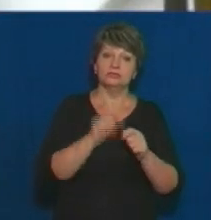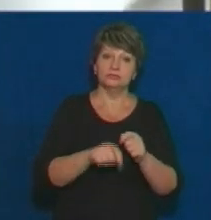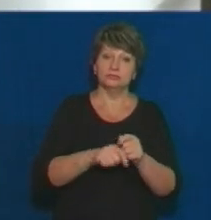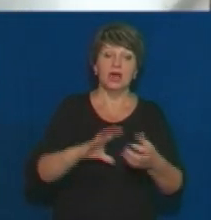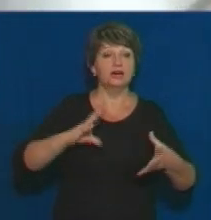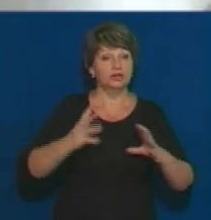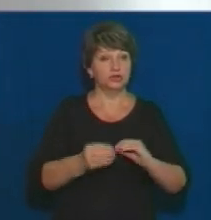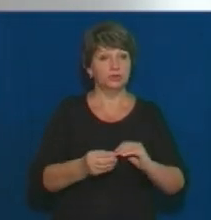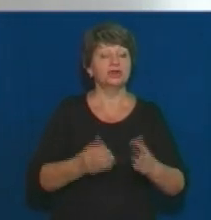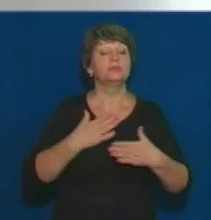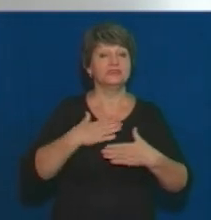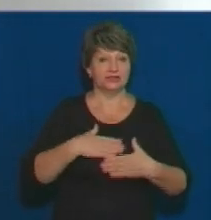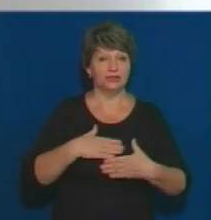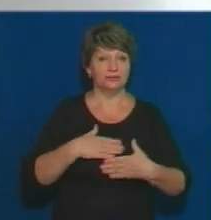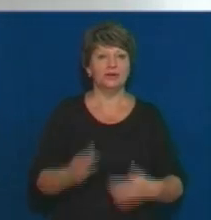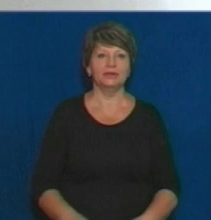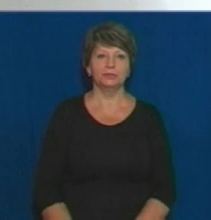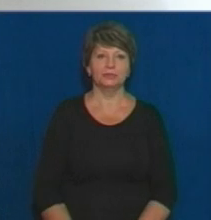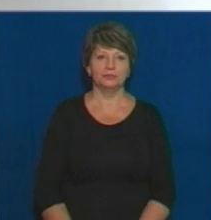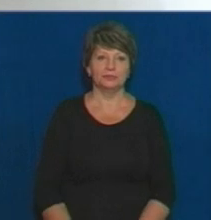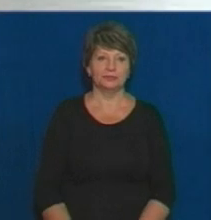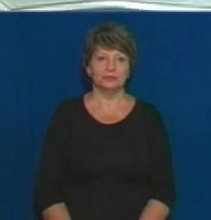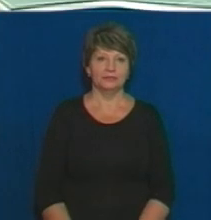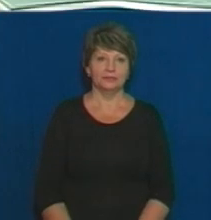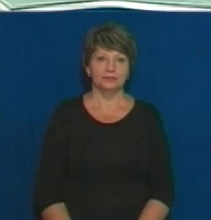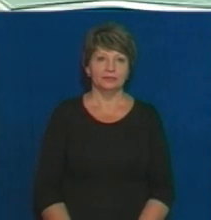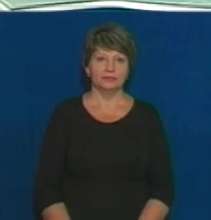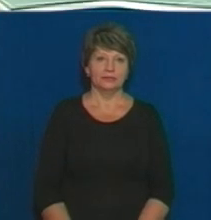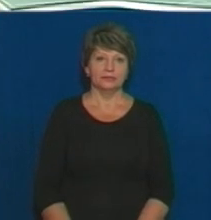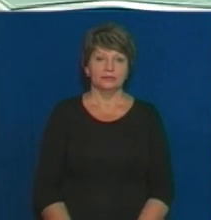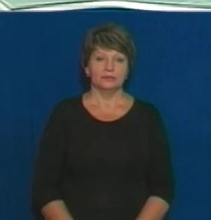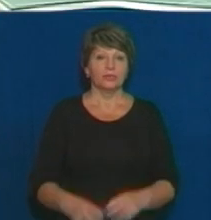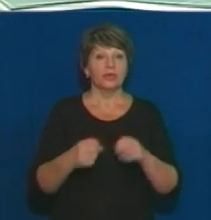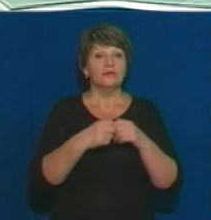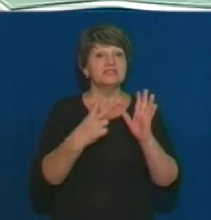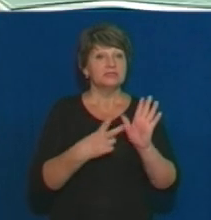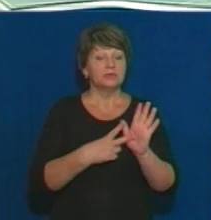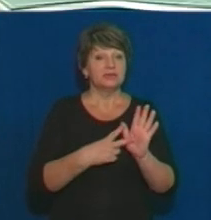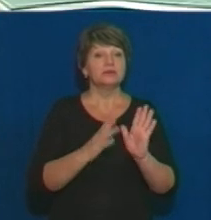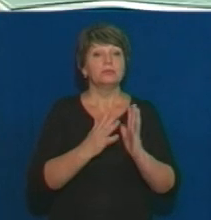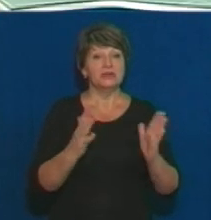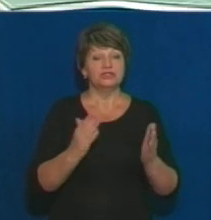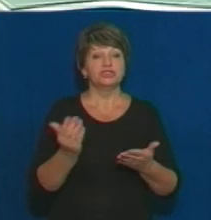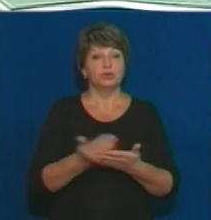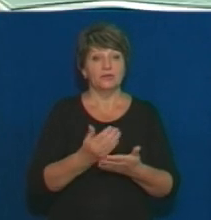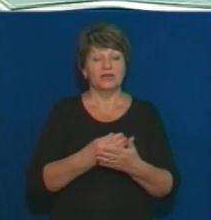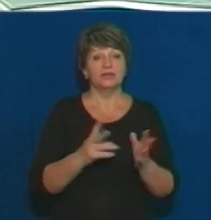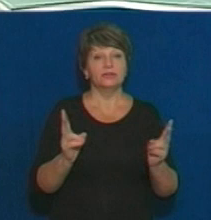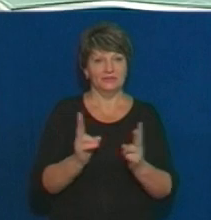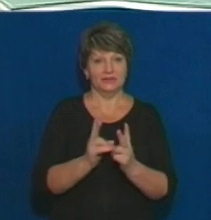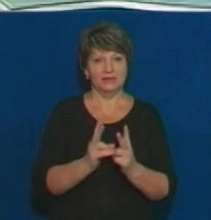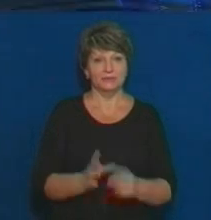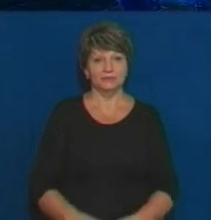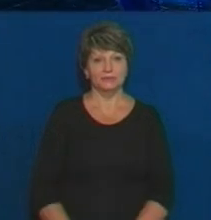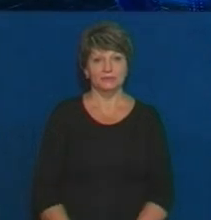задоволені. Наталя Кулик, Олександр Кулик – Новини. Вже о 17-ті більше новин про події цього дня. До зустрічі.